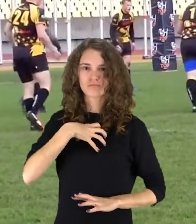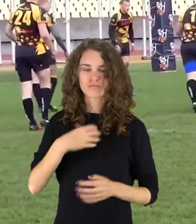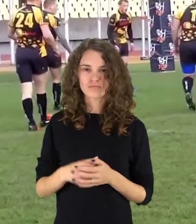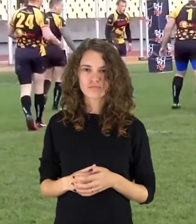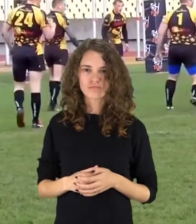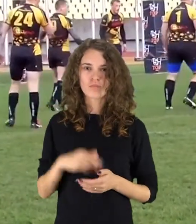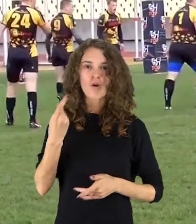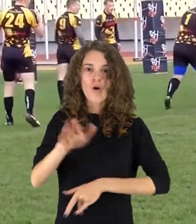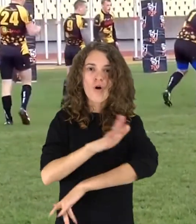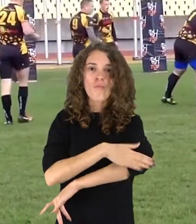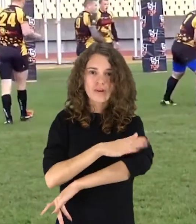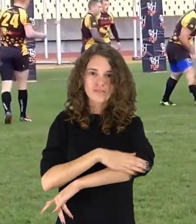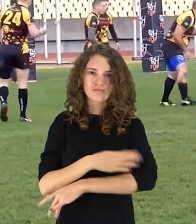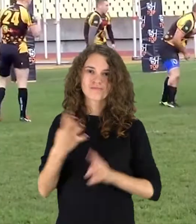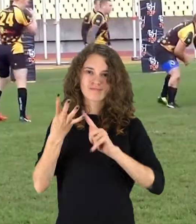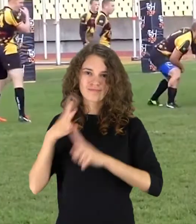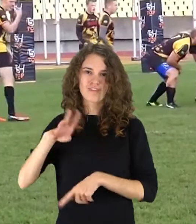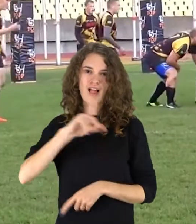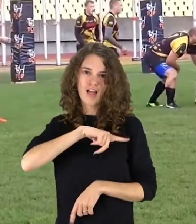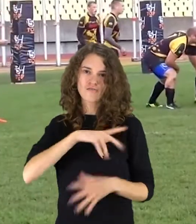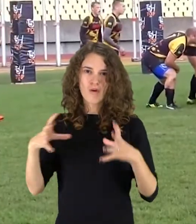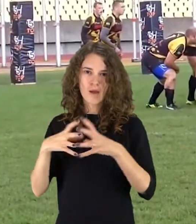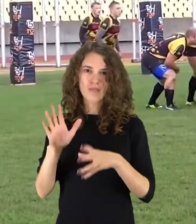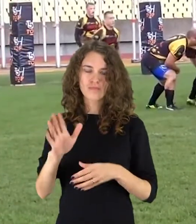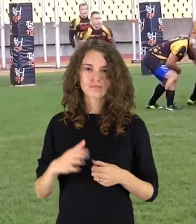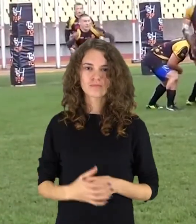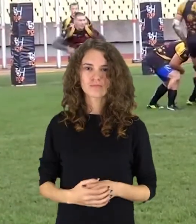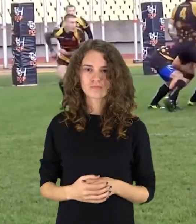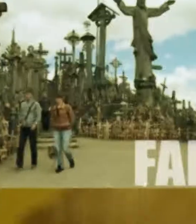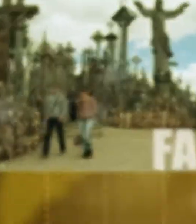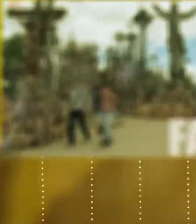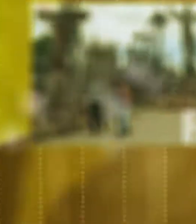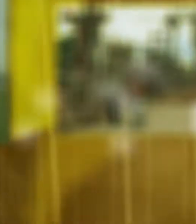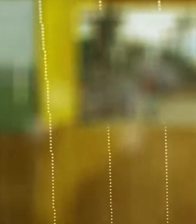šį sezoną tenkinsis bronzą. Nao paskutiniai ketvirtieji liks Latvijai.